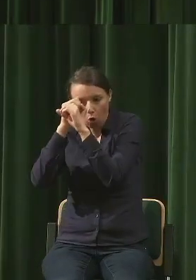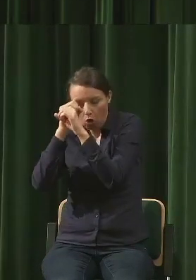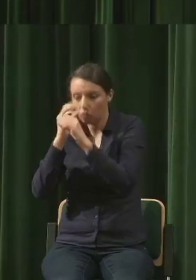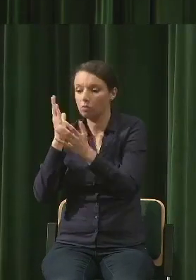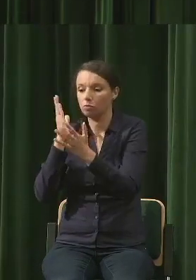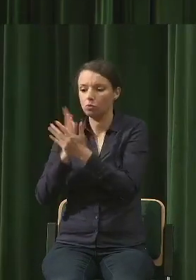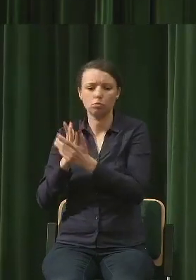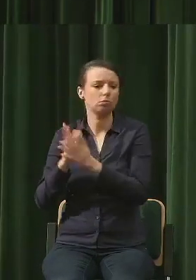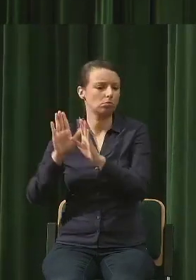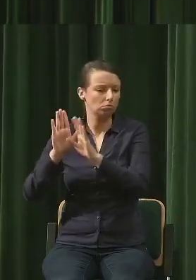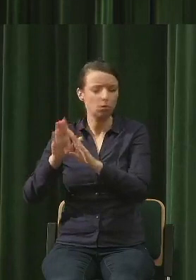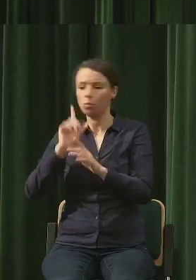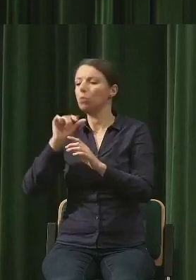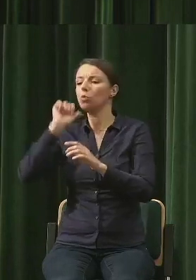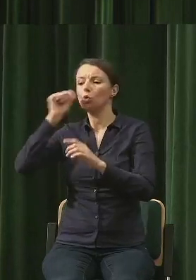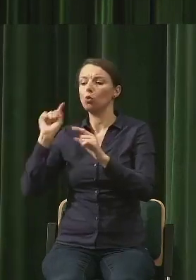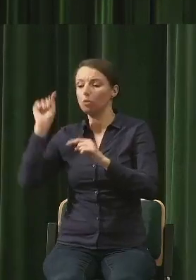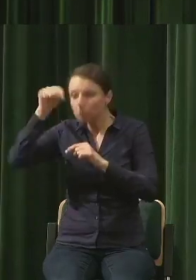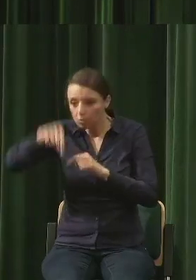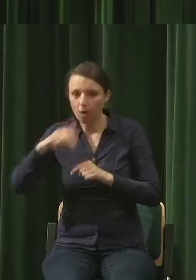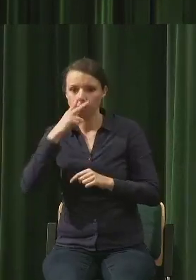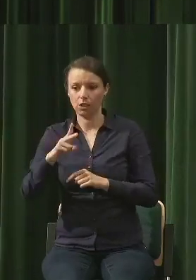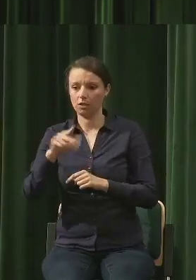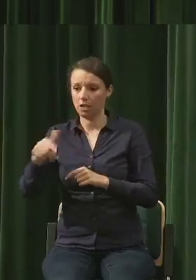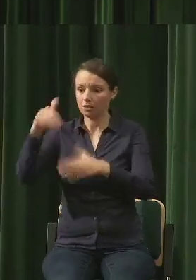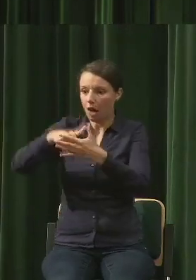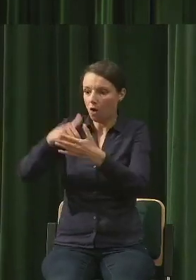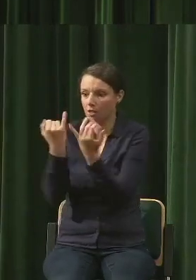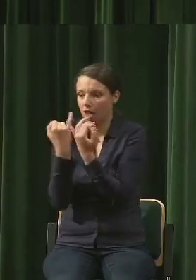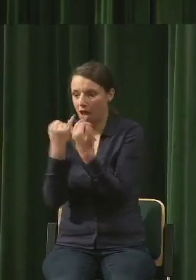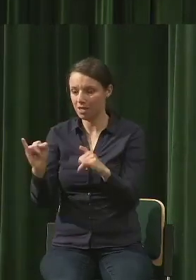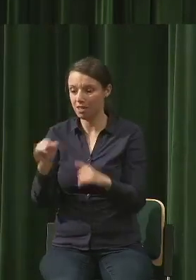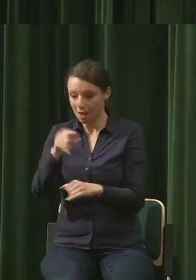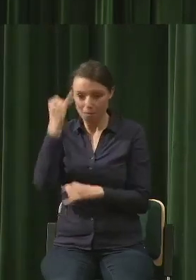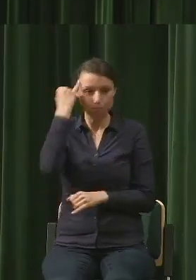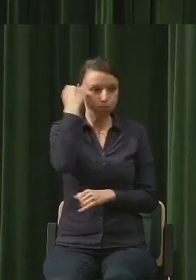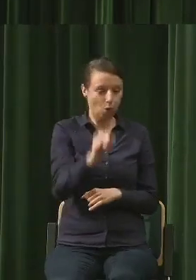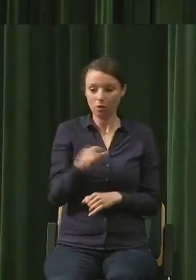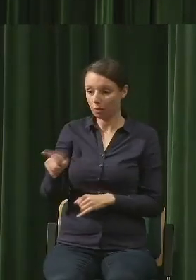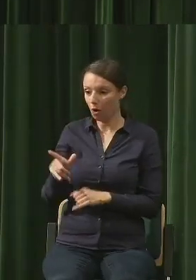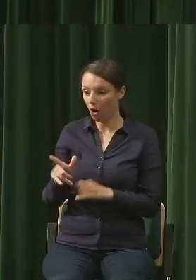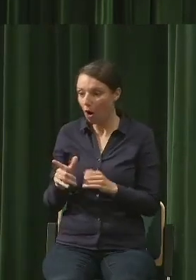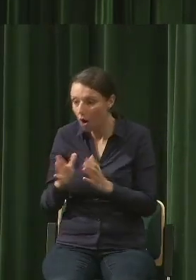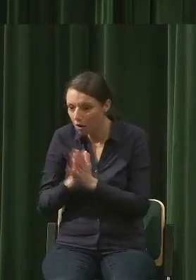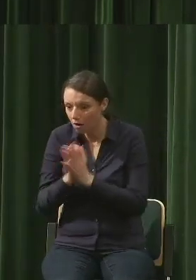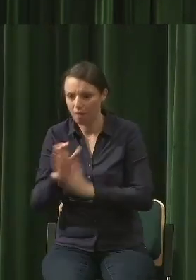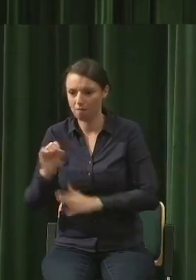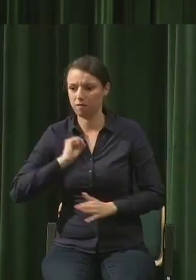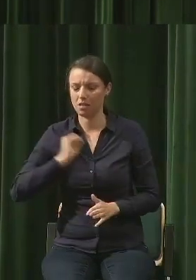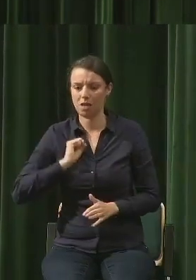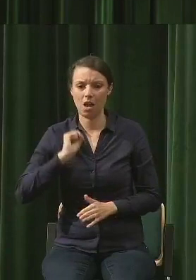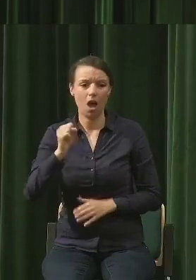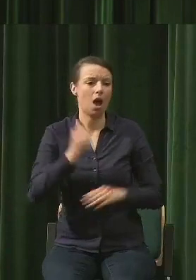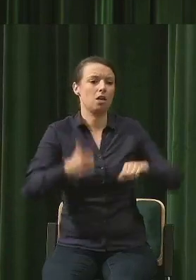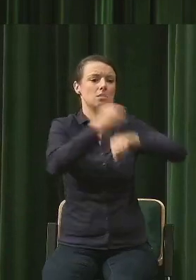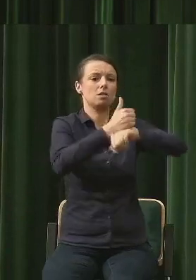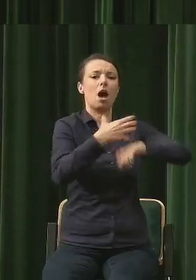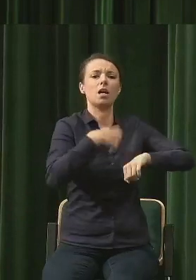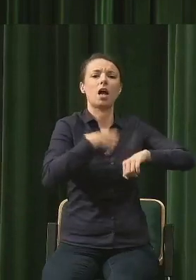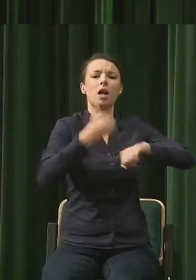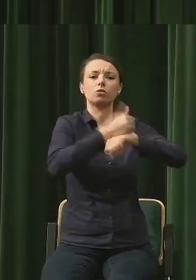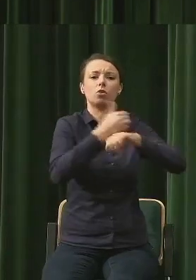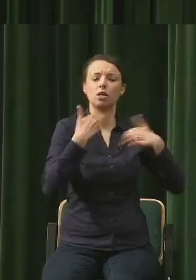jest najlepsze. Ale nauka tego nie chce. Rektor tego nie chce. Minister tego nie chce. A oni chcą od razu bym to